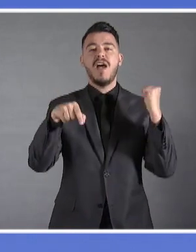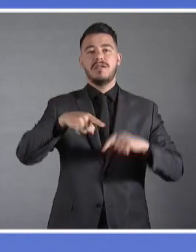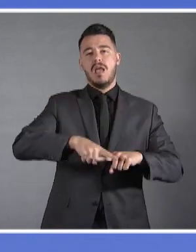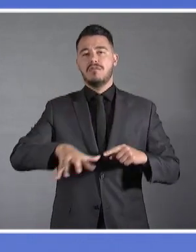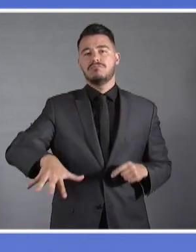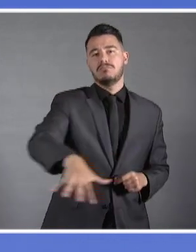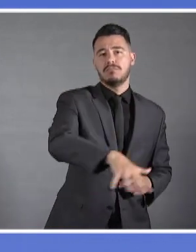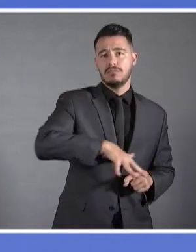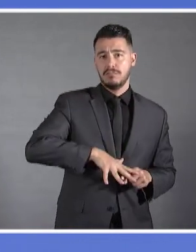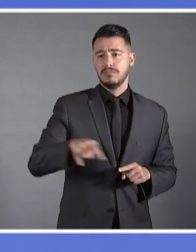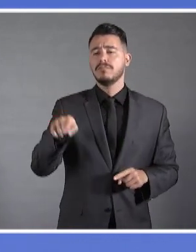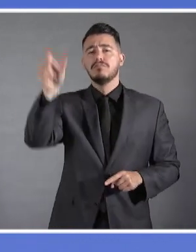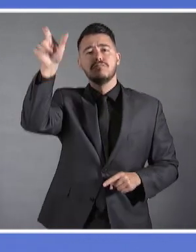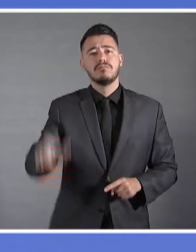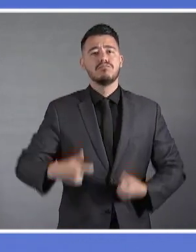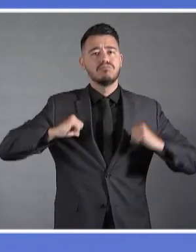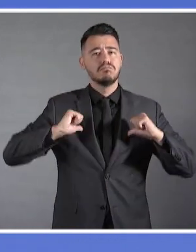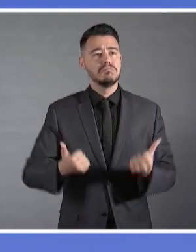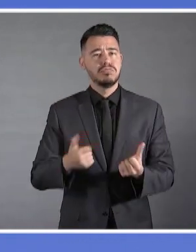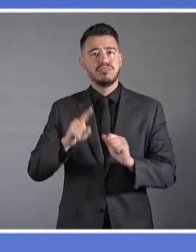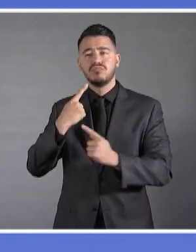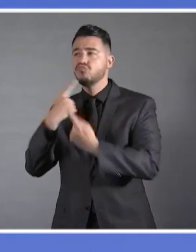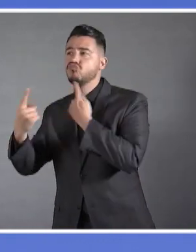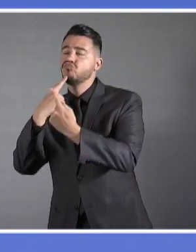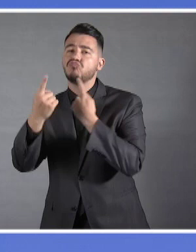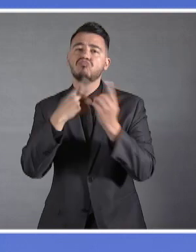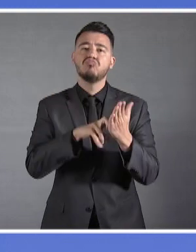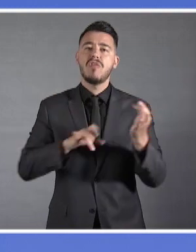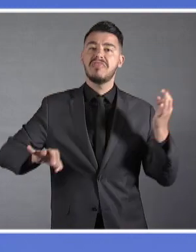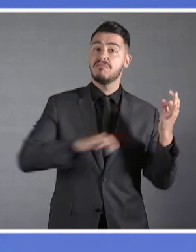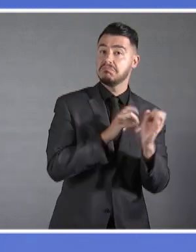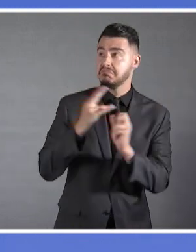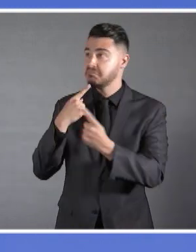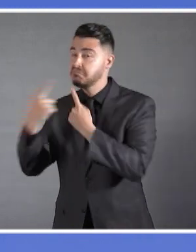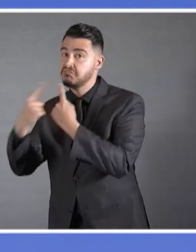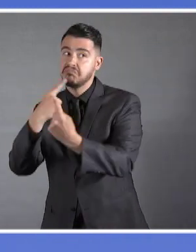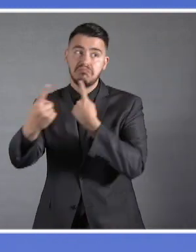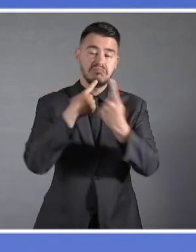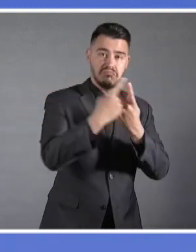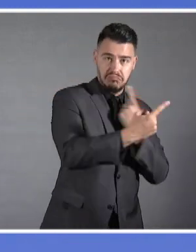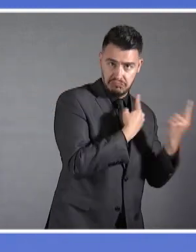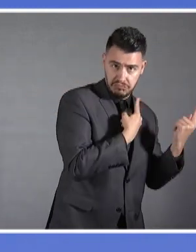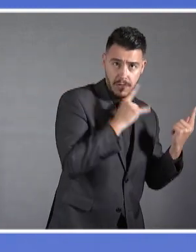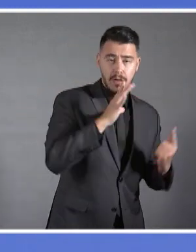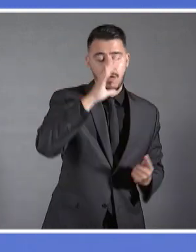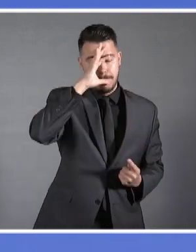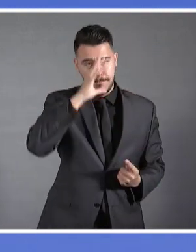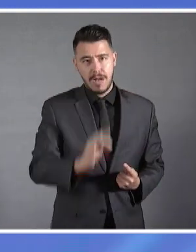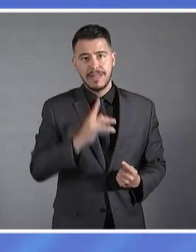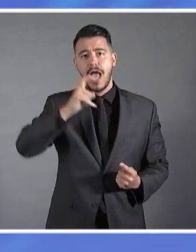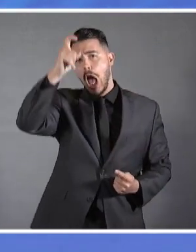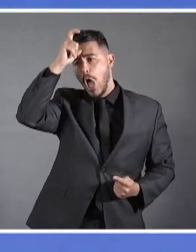πρωτοβουλίες και επαφές που με το κύρος του, πρέπει να σας πω διαθέτει, ακυρώνει την επιθετικότητα της